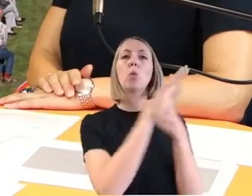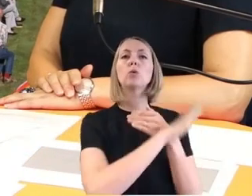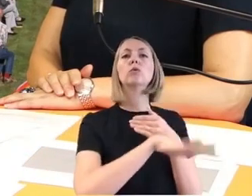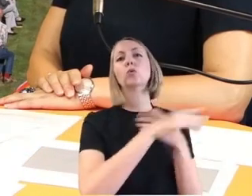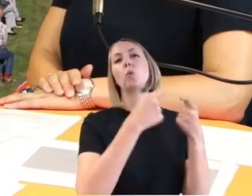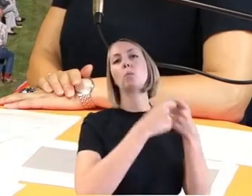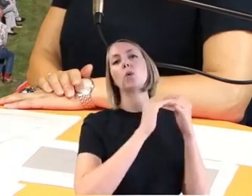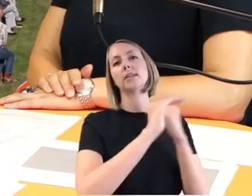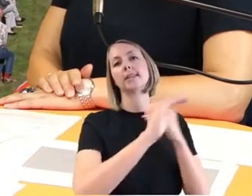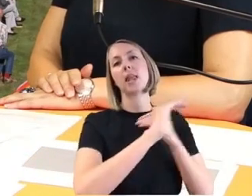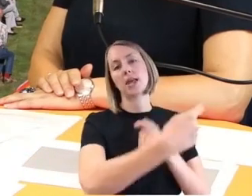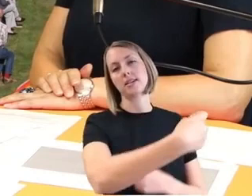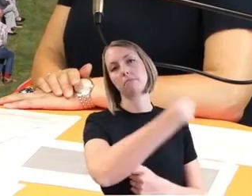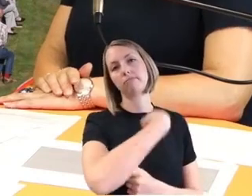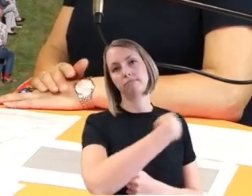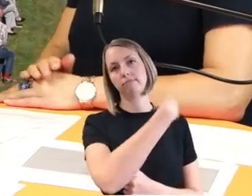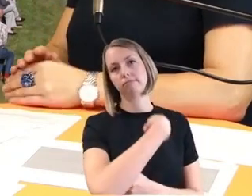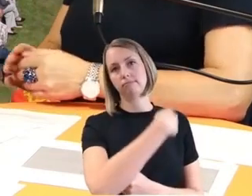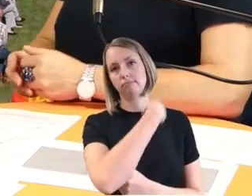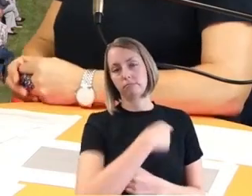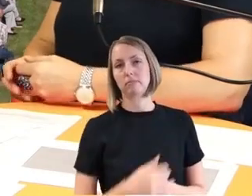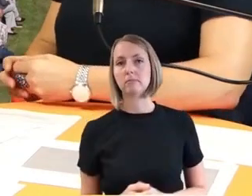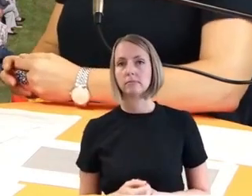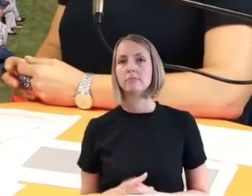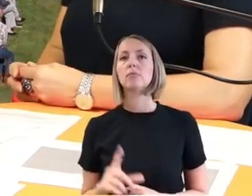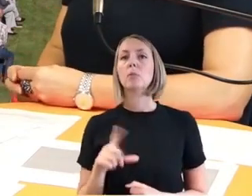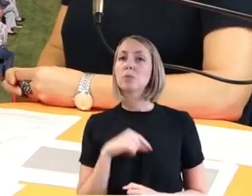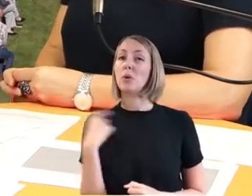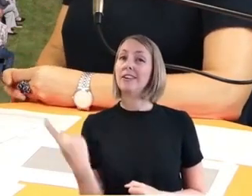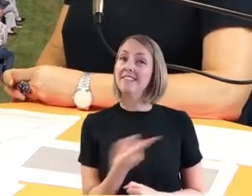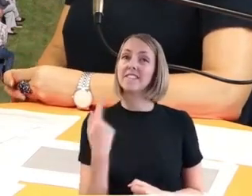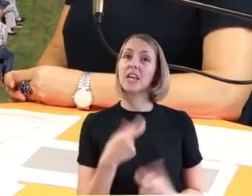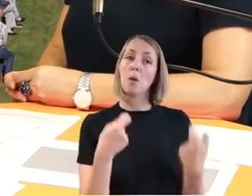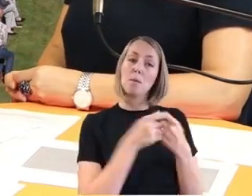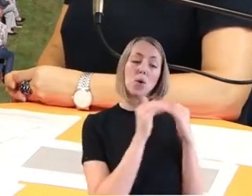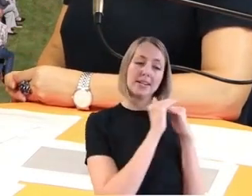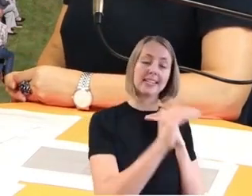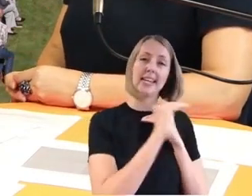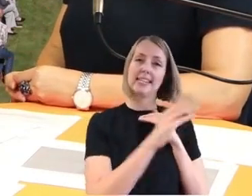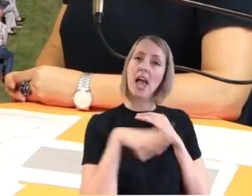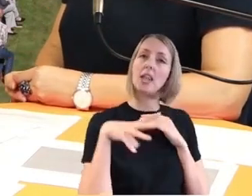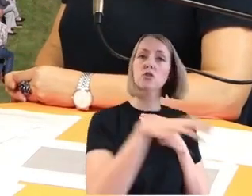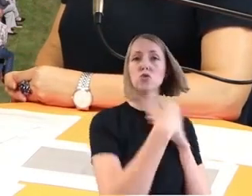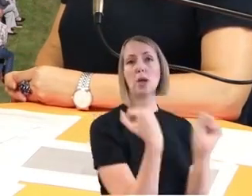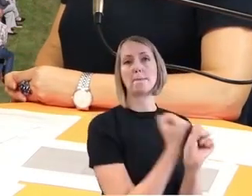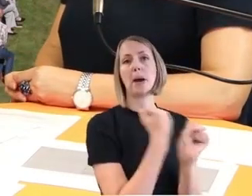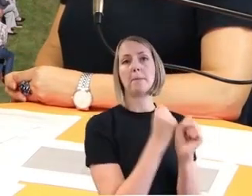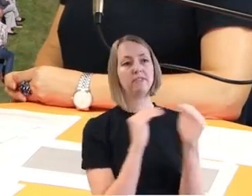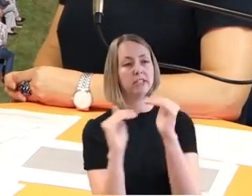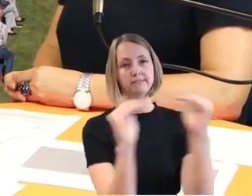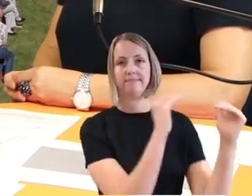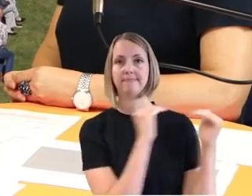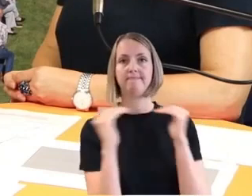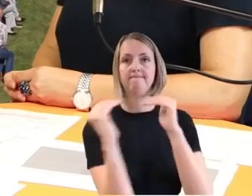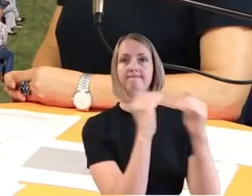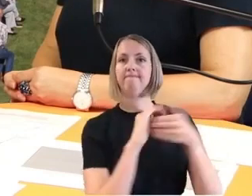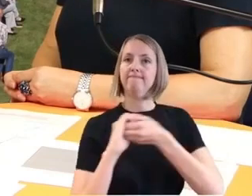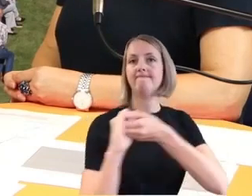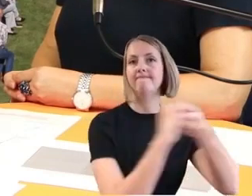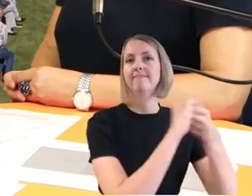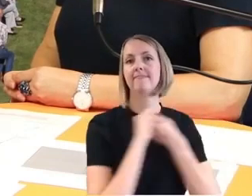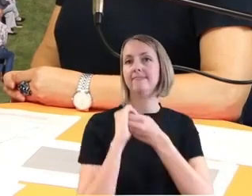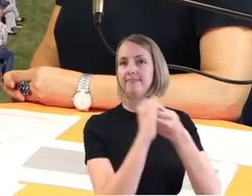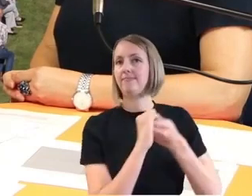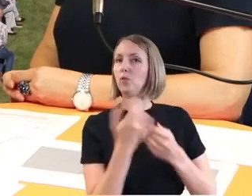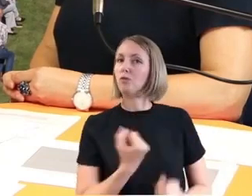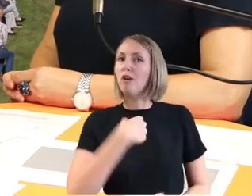genau das ist auch die Stärke des Projekts. Also wir arbeiten hier mit allen Bundesländern zusammen auf Augenhöhe und stellen hier natürlich sicher,